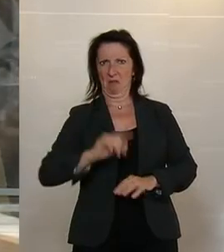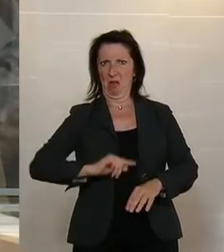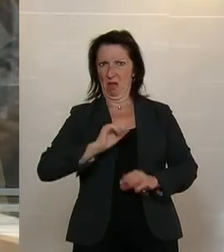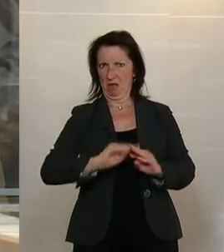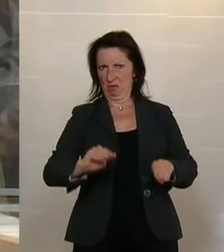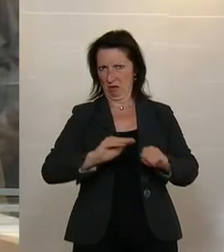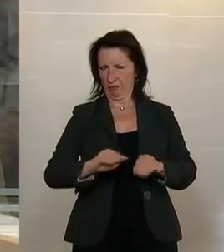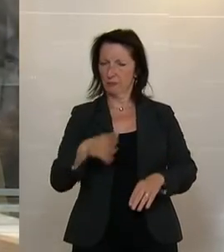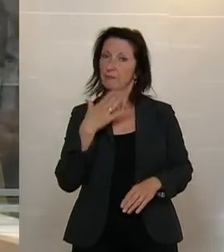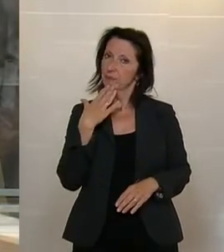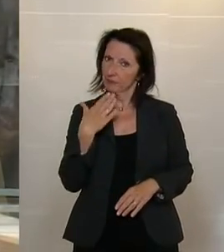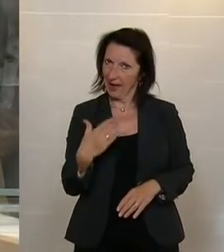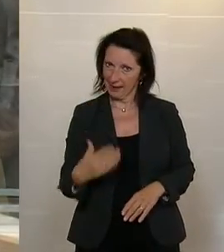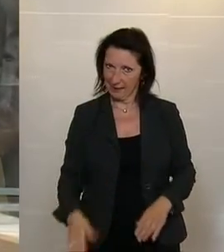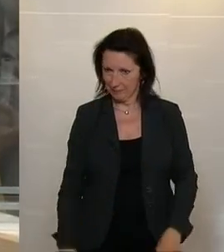Danke.